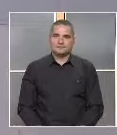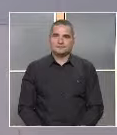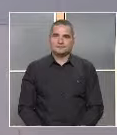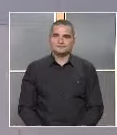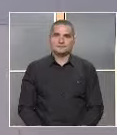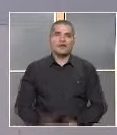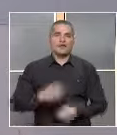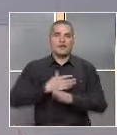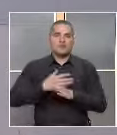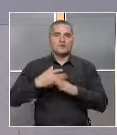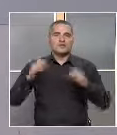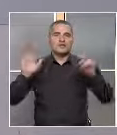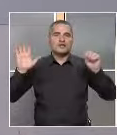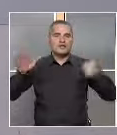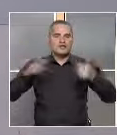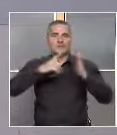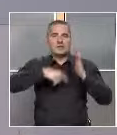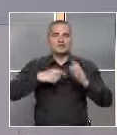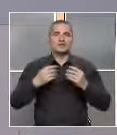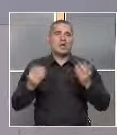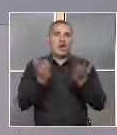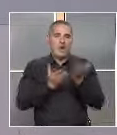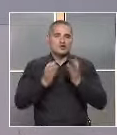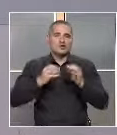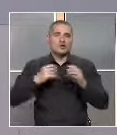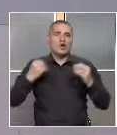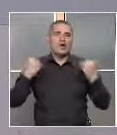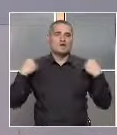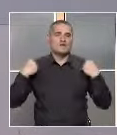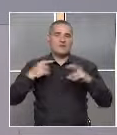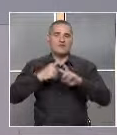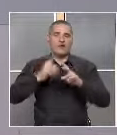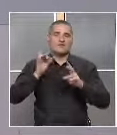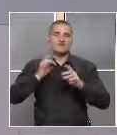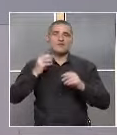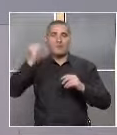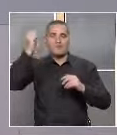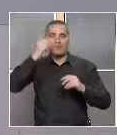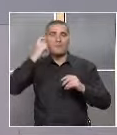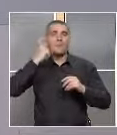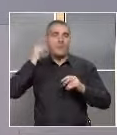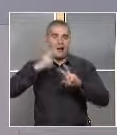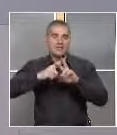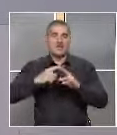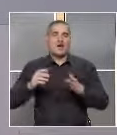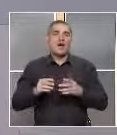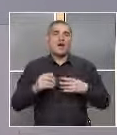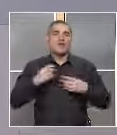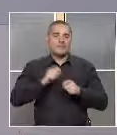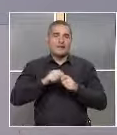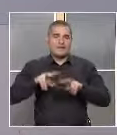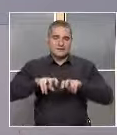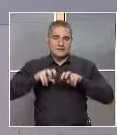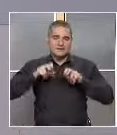В продължение на 6 месеца учени от Югозападния университет на Офитриуски и от Българска академия на науките проведоха инновативни